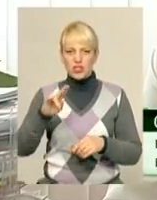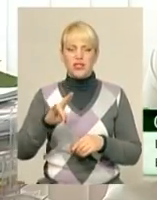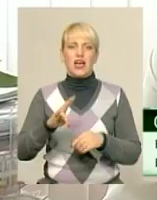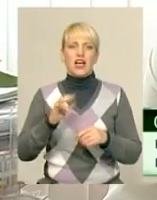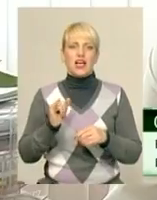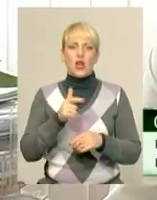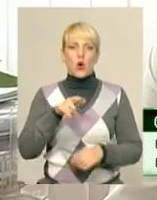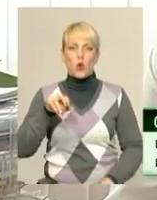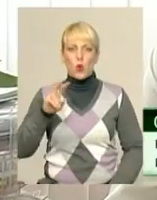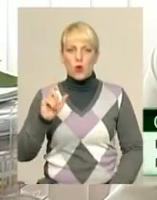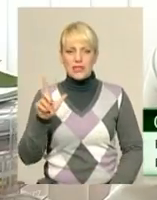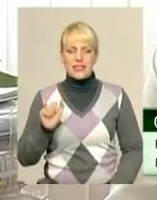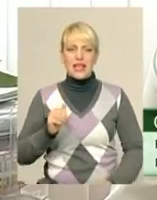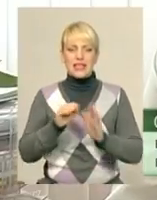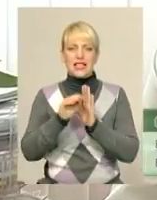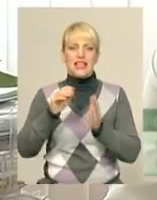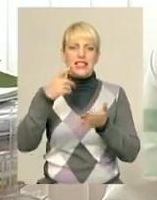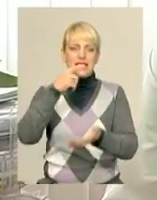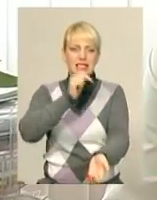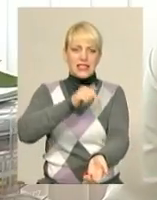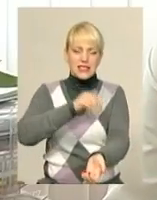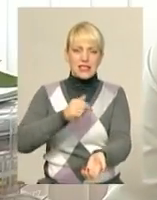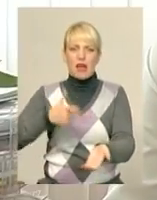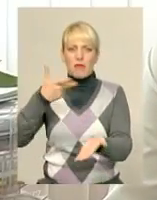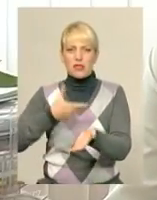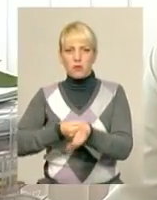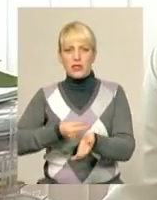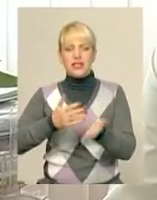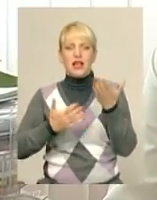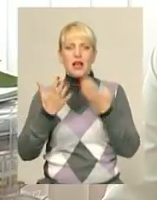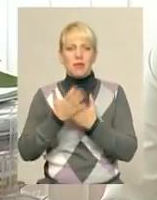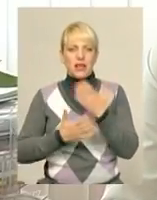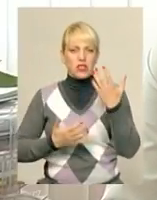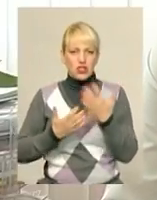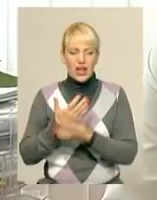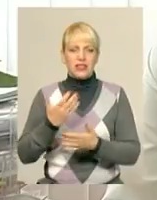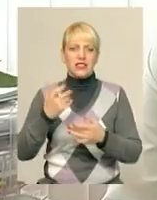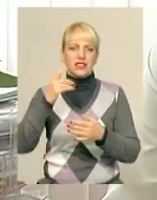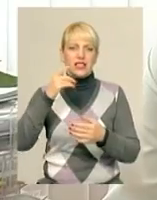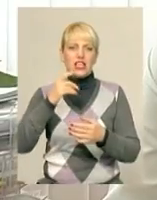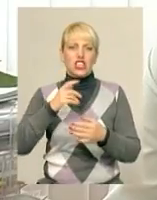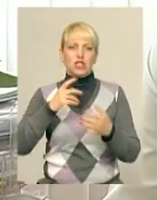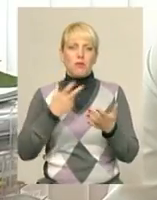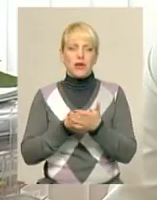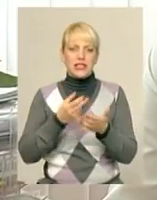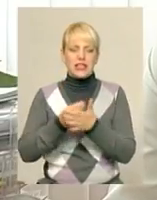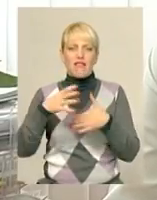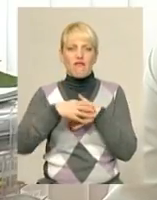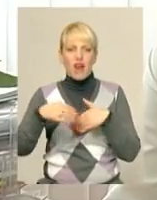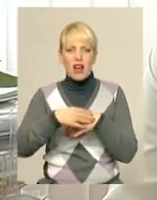і системи, і шприци, пірчатки, спірт, вата. Перші необхідні